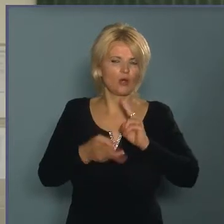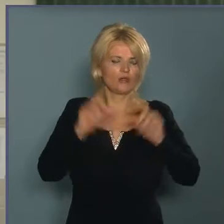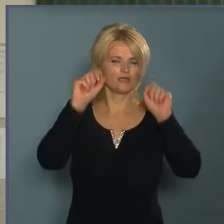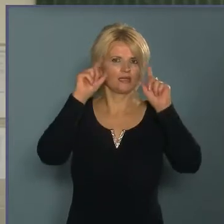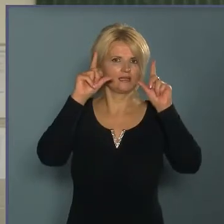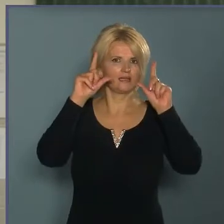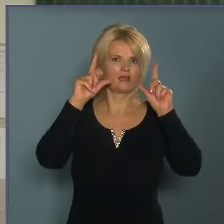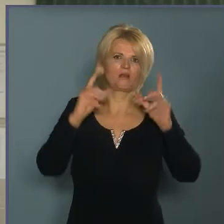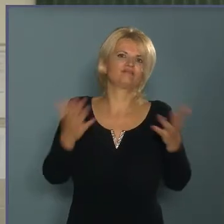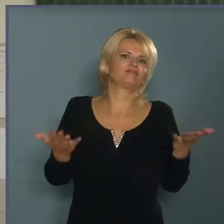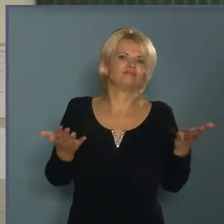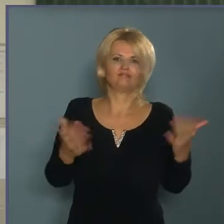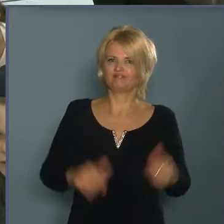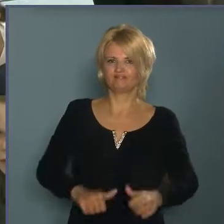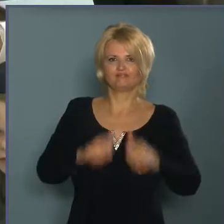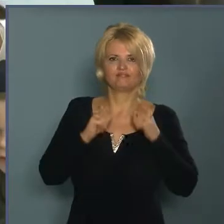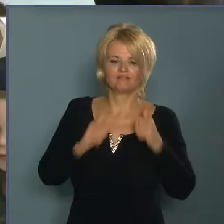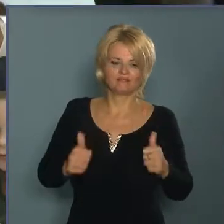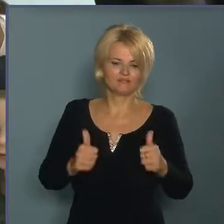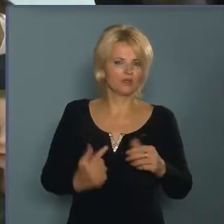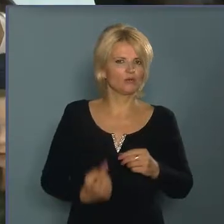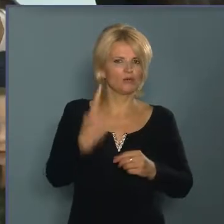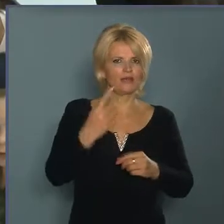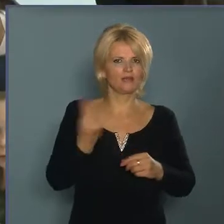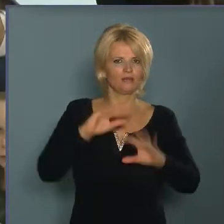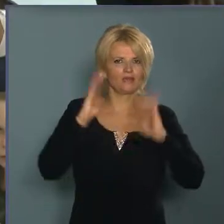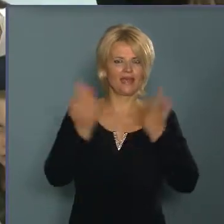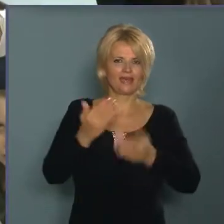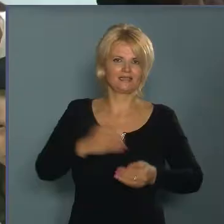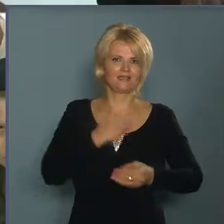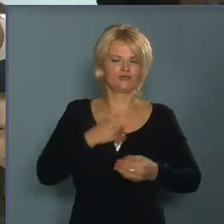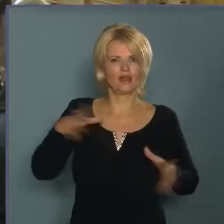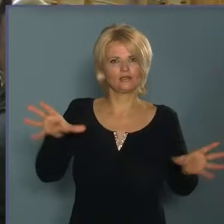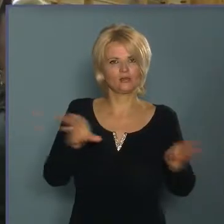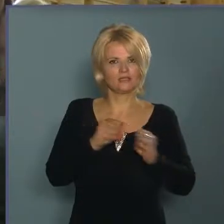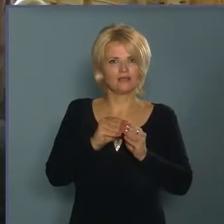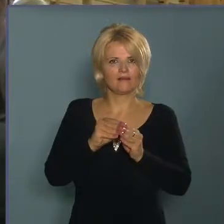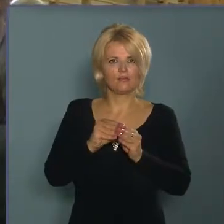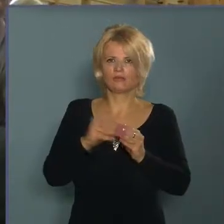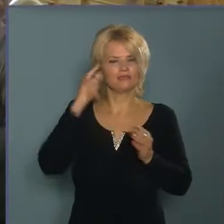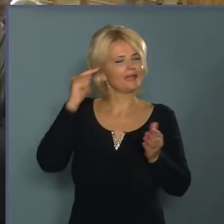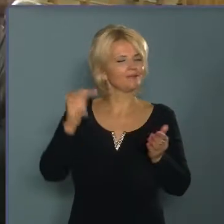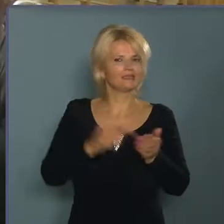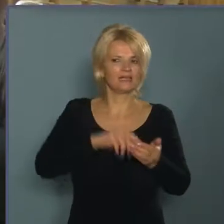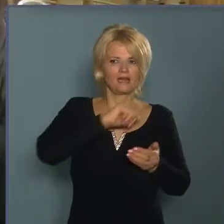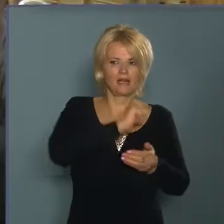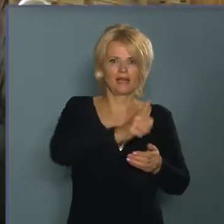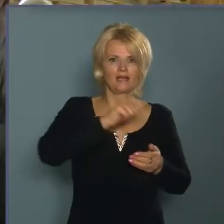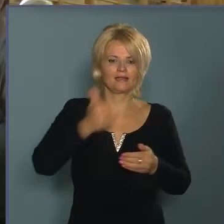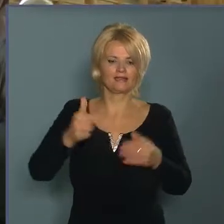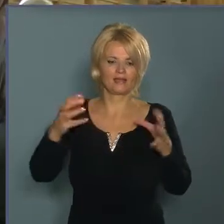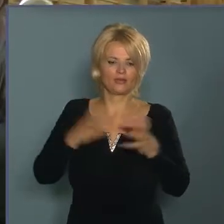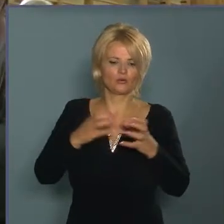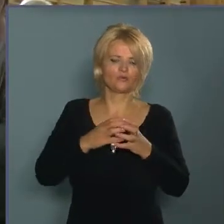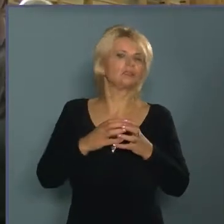kinyílnak, az egészen fantasztikus. Attól rend, hogy az egész iskolát összevonjuk, tehát nem célzatosan egy-egy osztályra, hanem